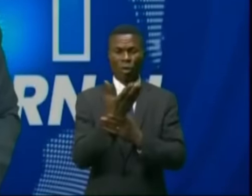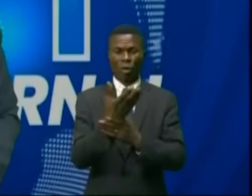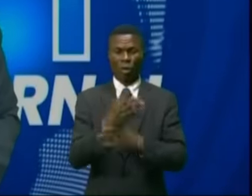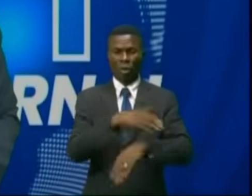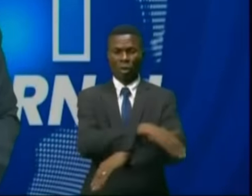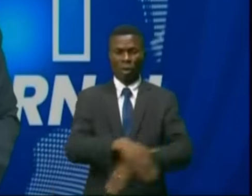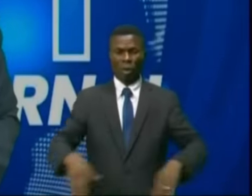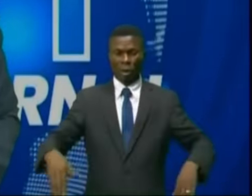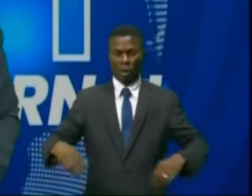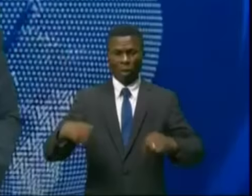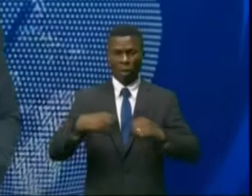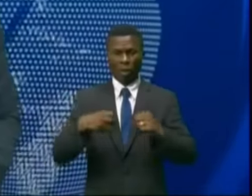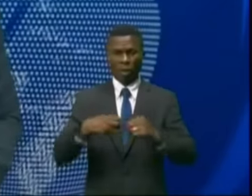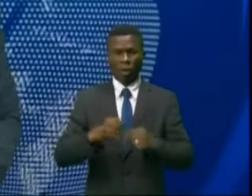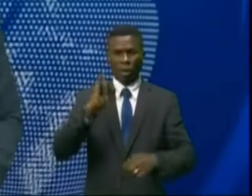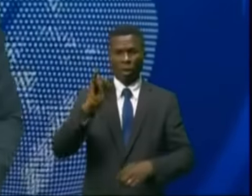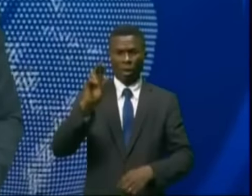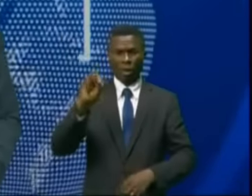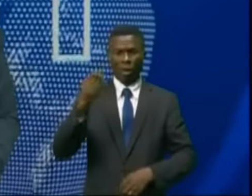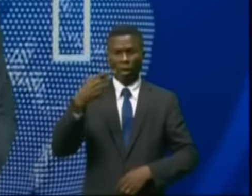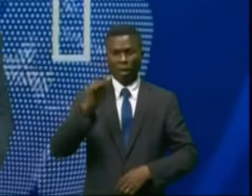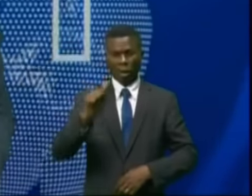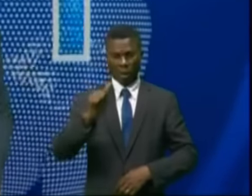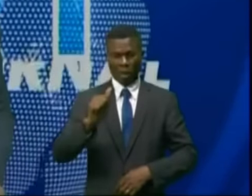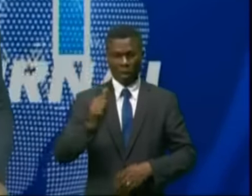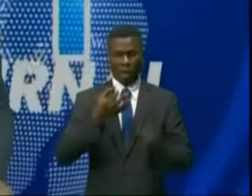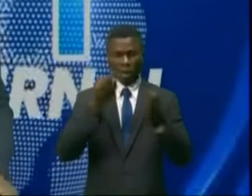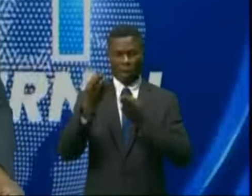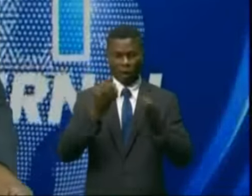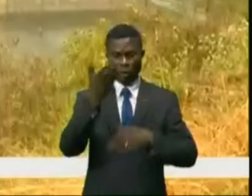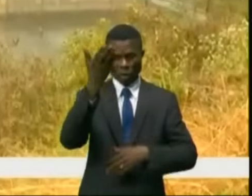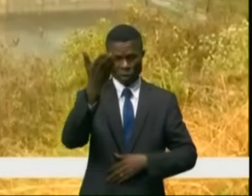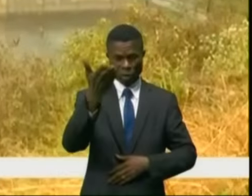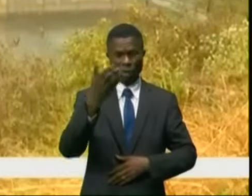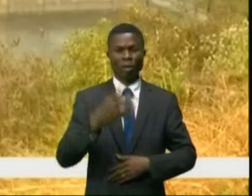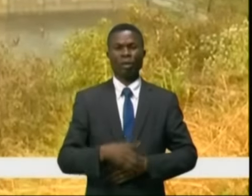barrage hydroélectrique Dinga. Appuie de précision avec Alain Bitaille.